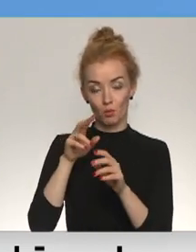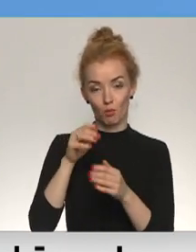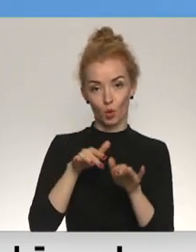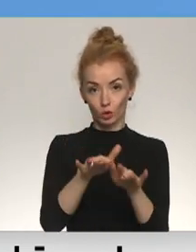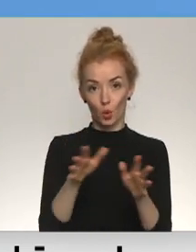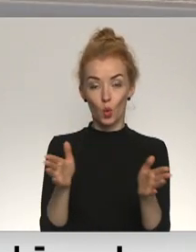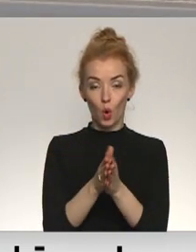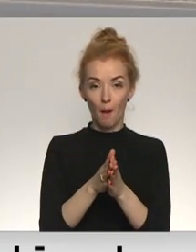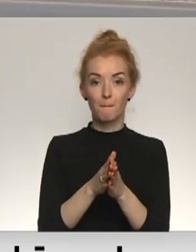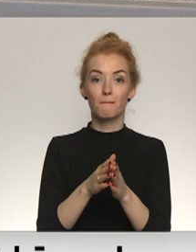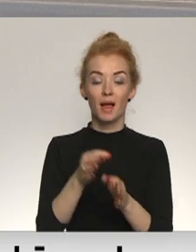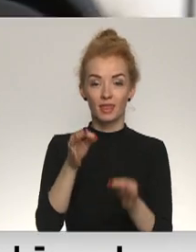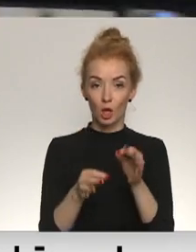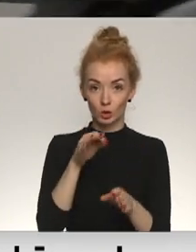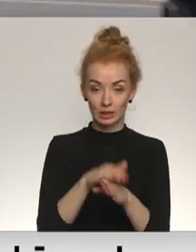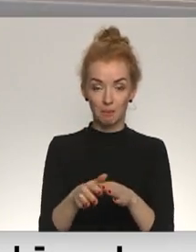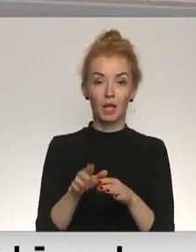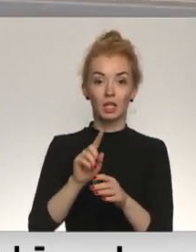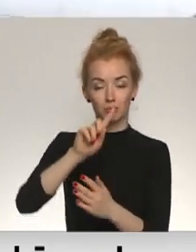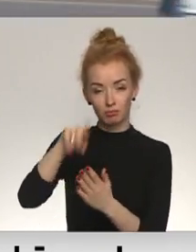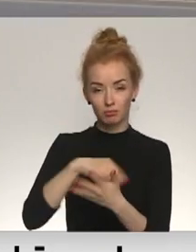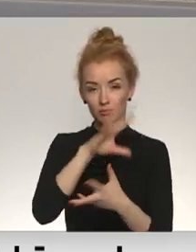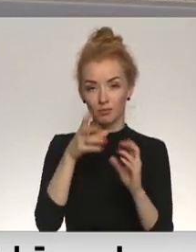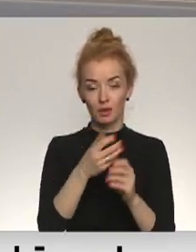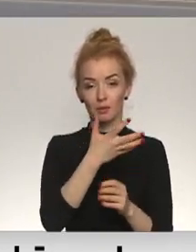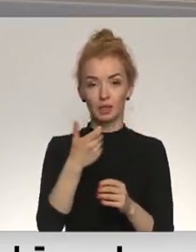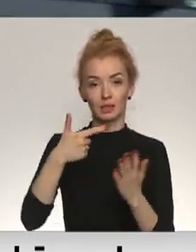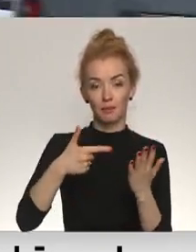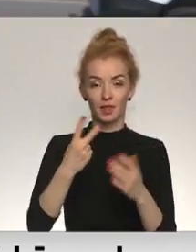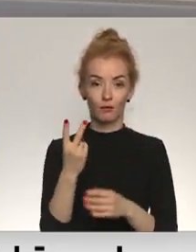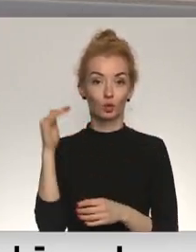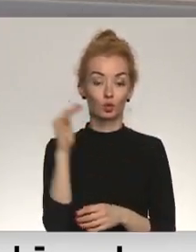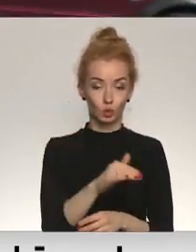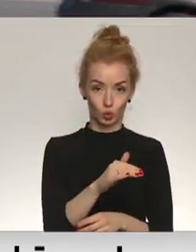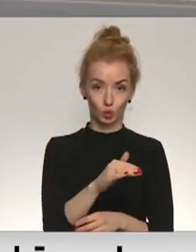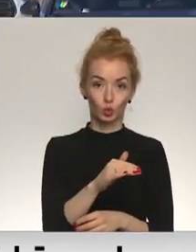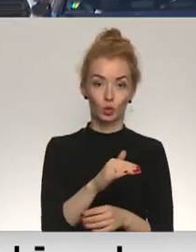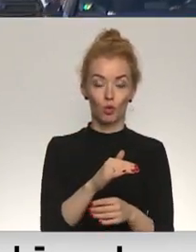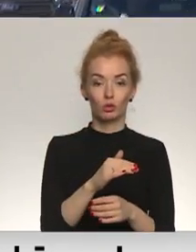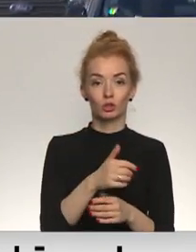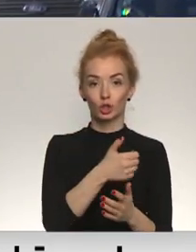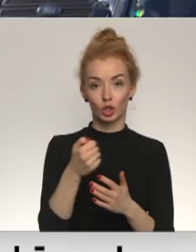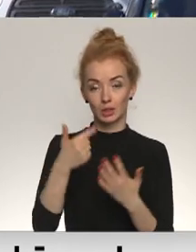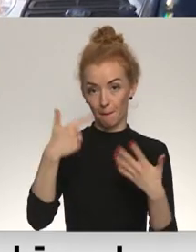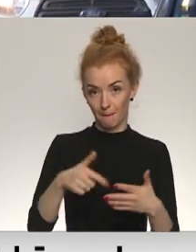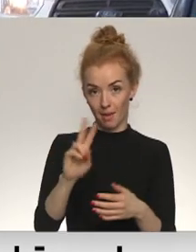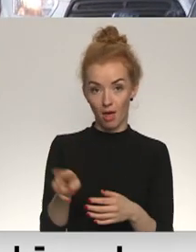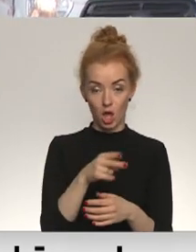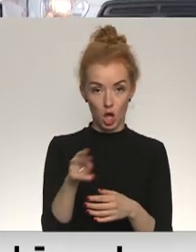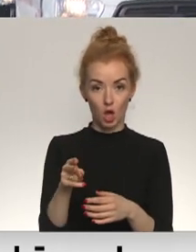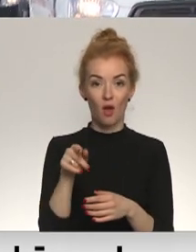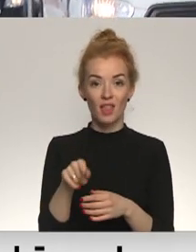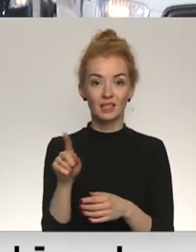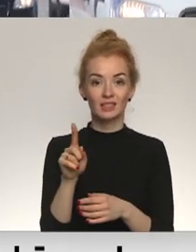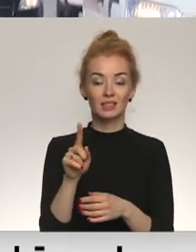kopā zvērināti tiesu izpildītāji, piedzinuši 572 tūkstošus 670 eiro, kas